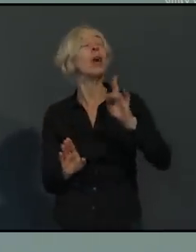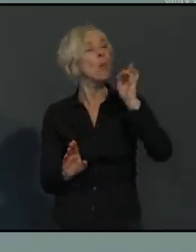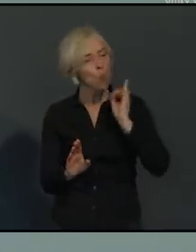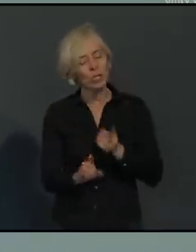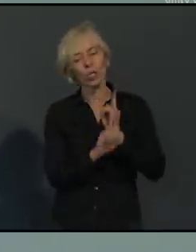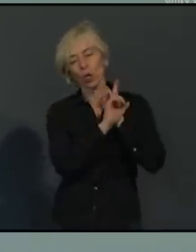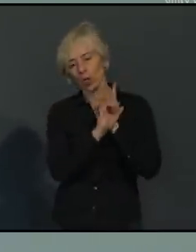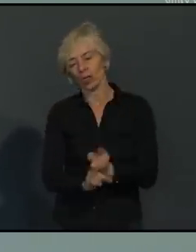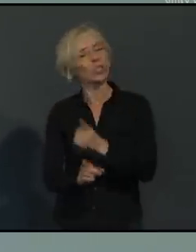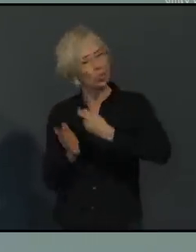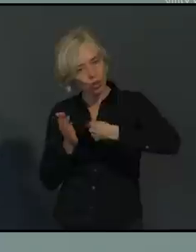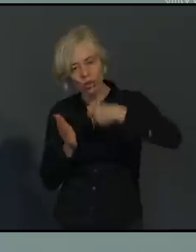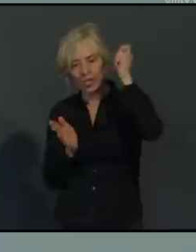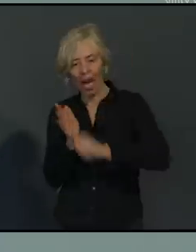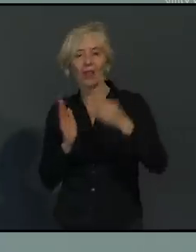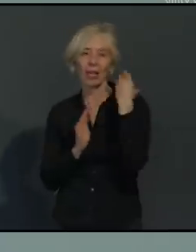anzuordnen.